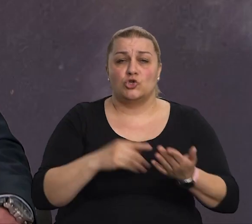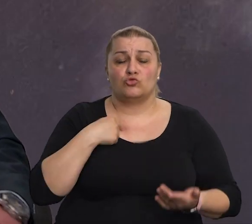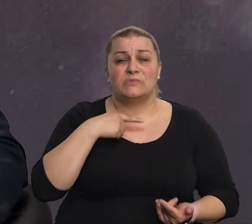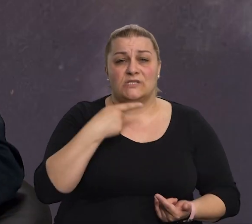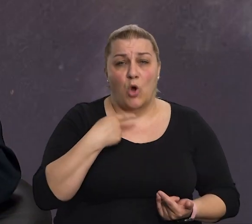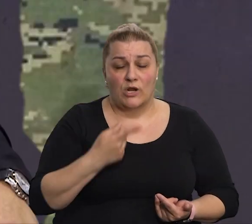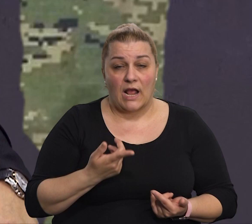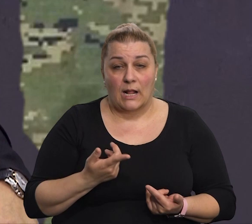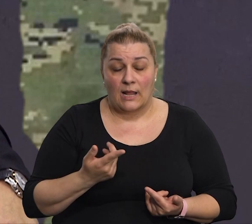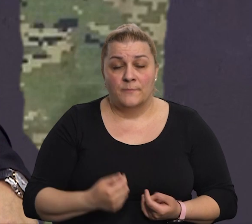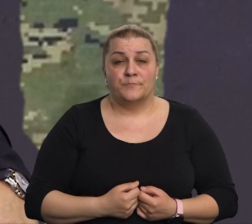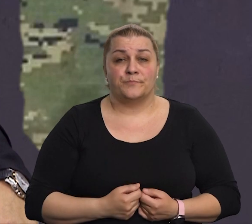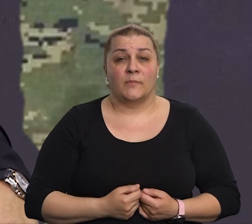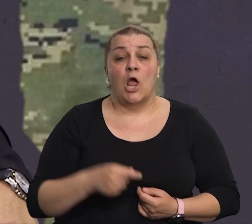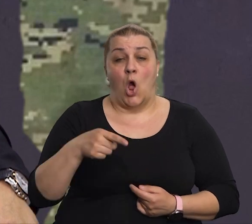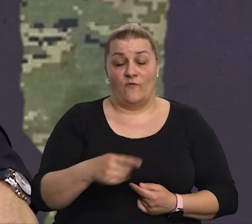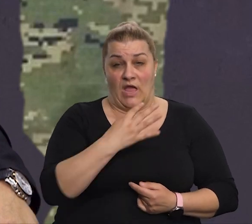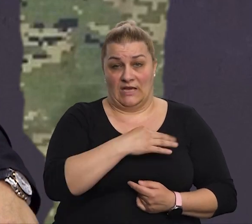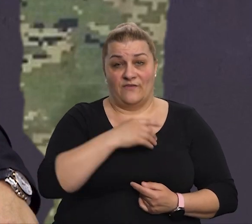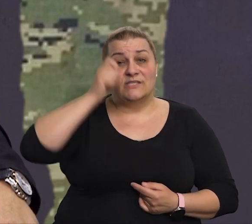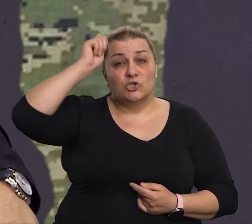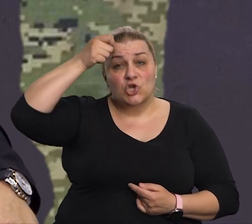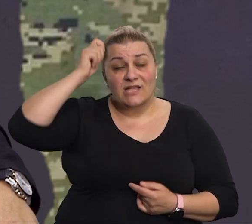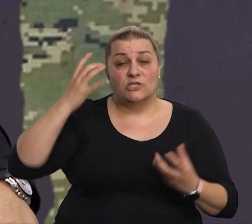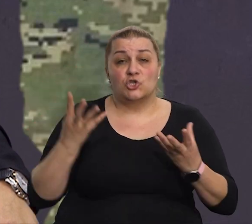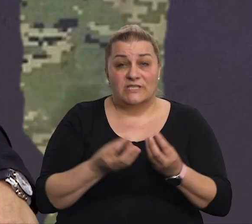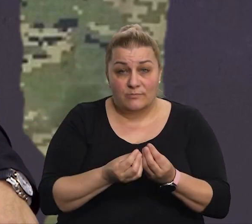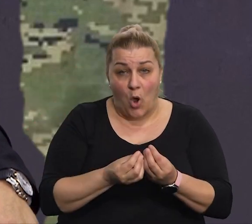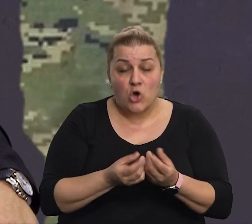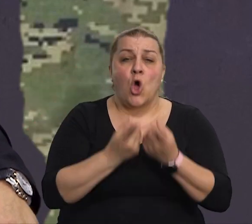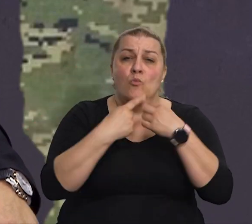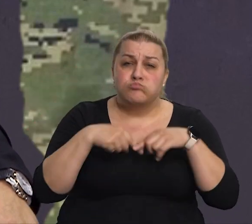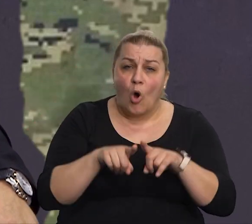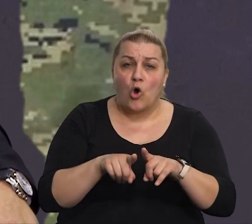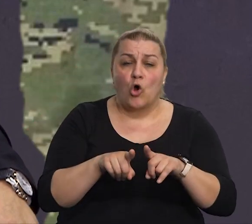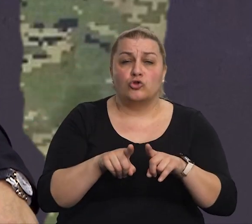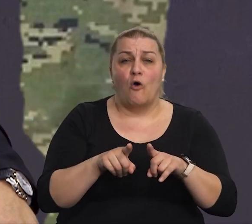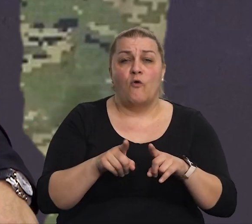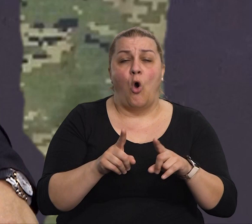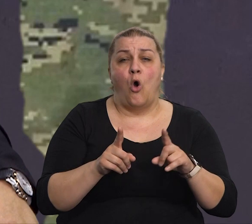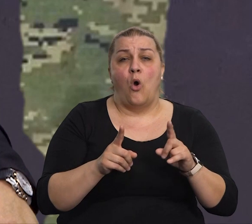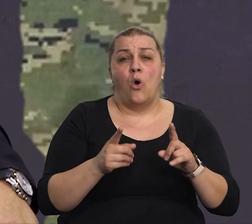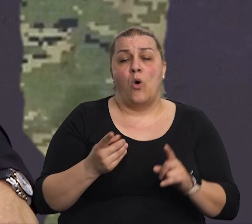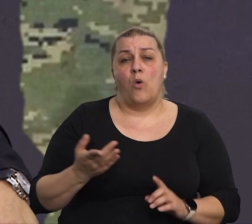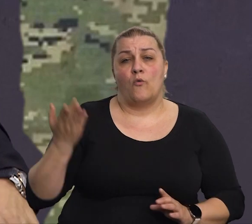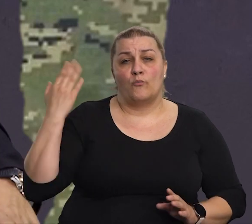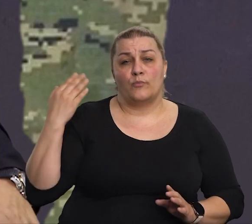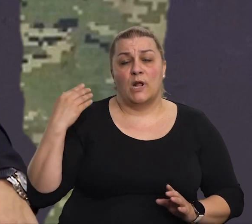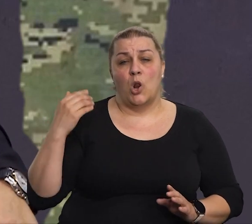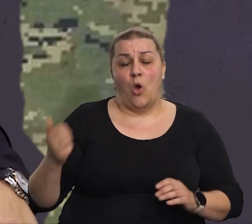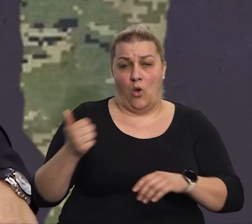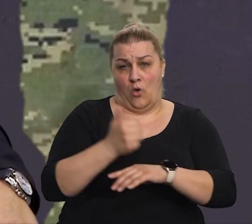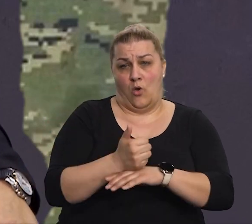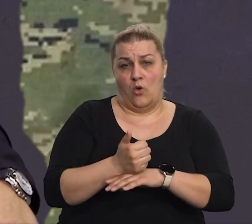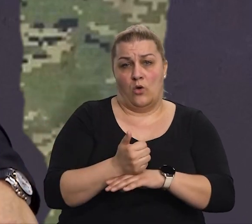Znači, sami time, taj Hrvatski čarski zbor je, pogotovo, kad je bio na čelu